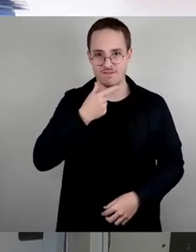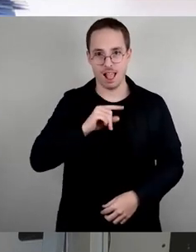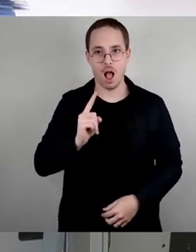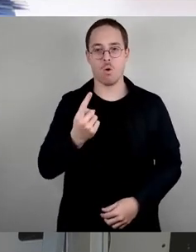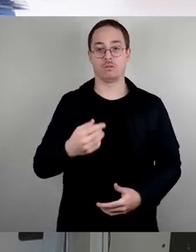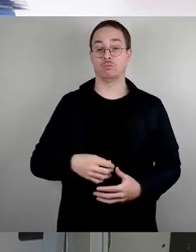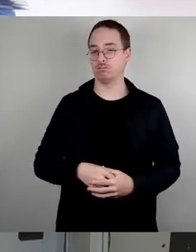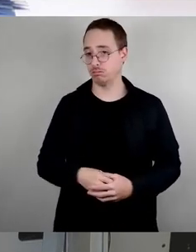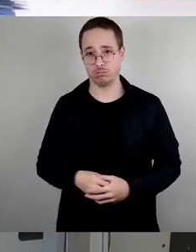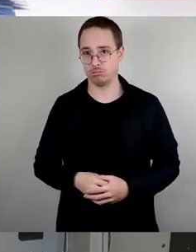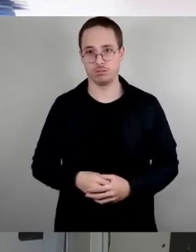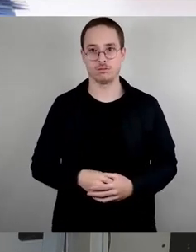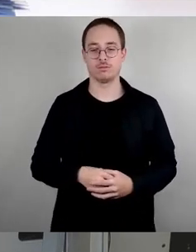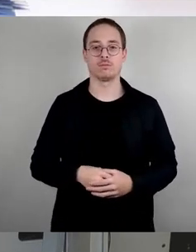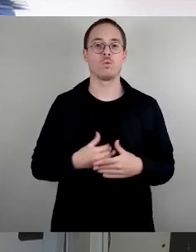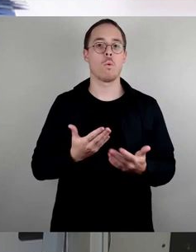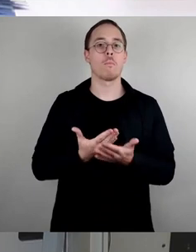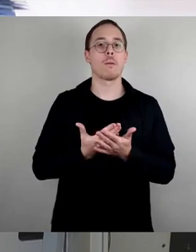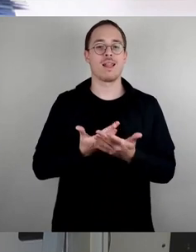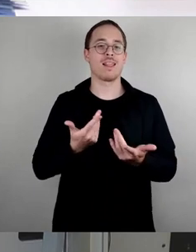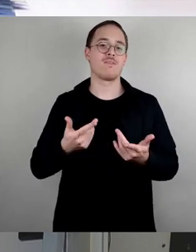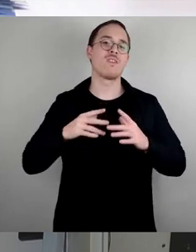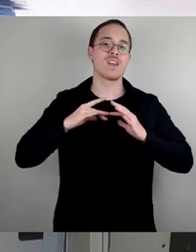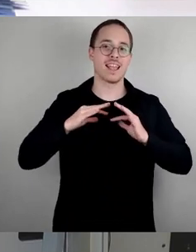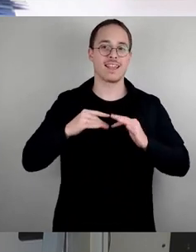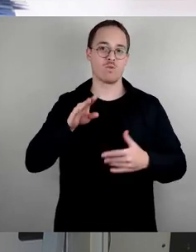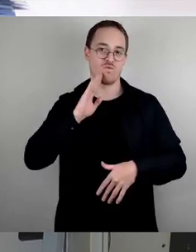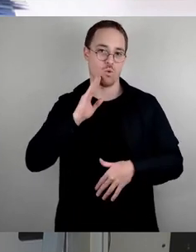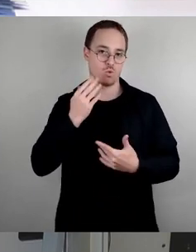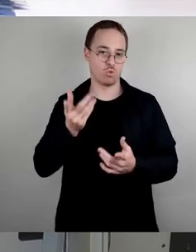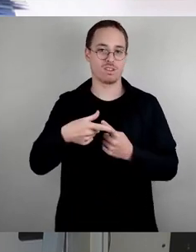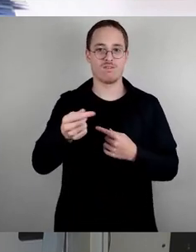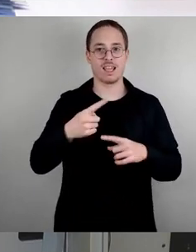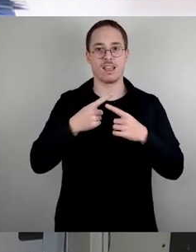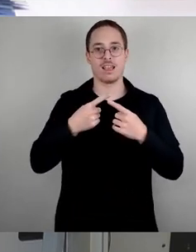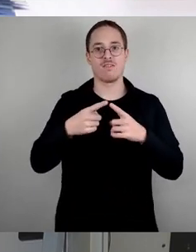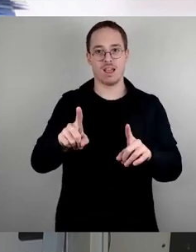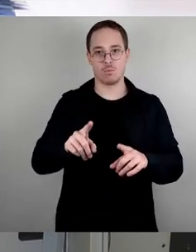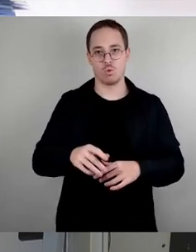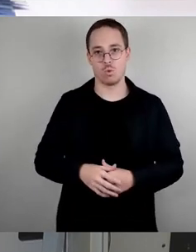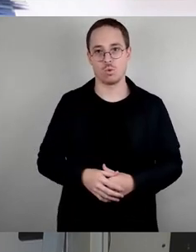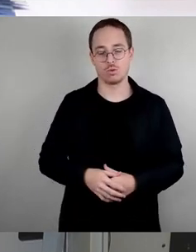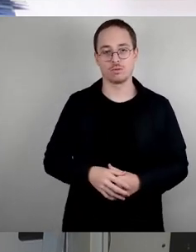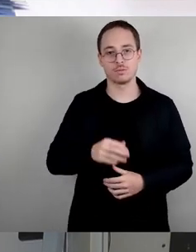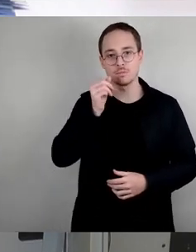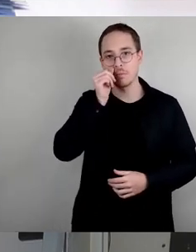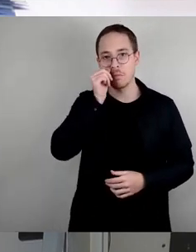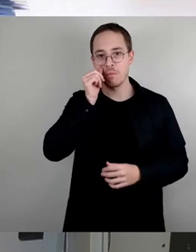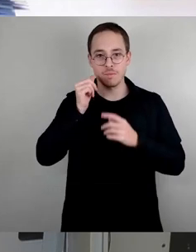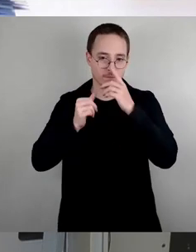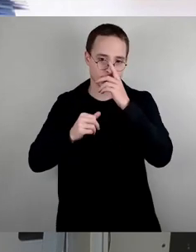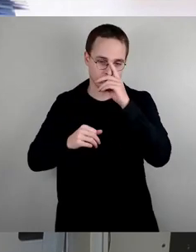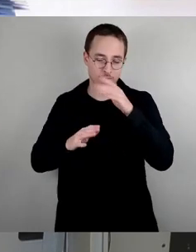Zweckentfremdungswehr-Hinwohnung. Mit unserem Ersetzungsantrag bezwecken wir als FDP-Fraktion als Reaktion auf die Landesgesetzgebung und deren